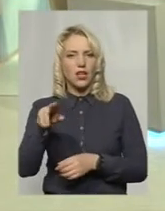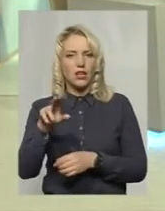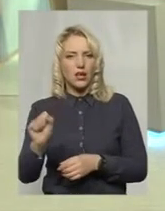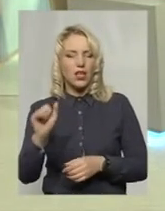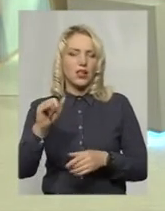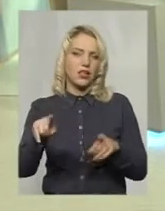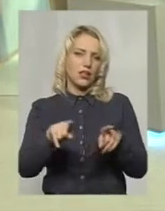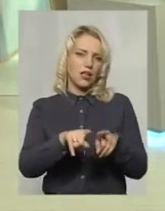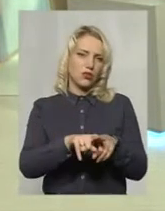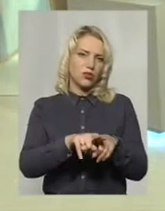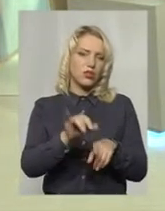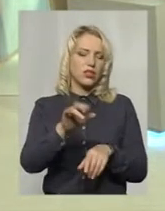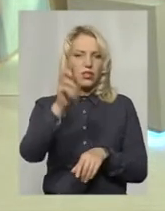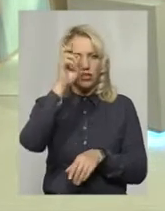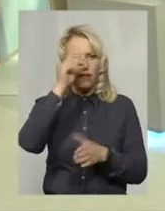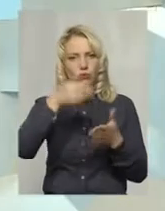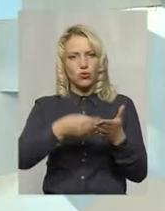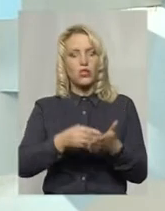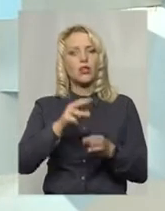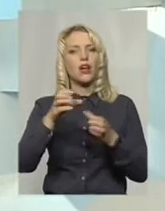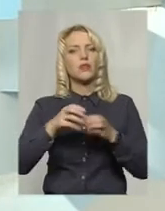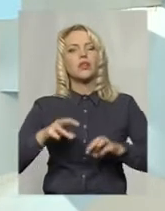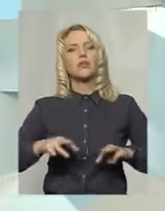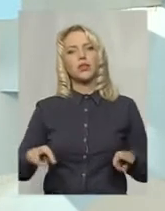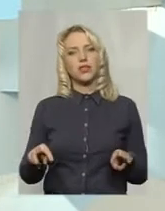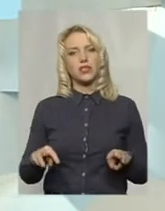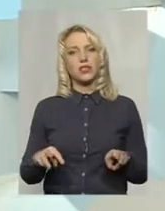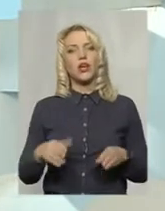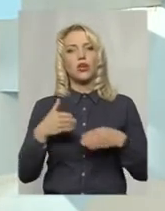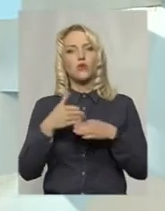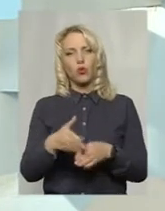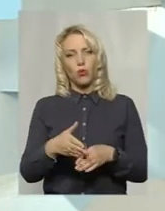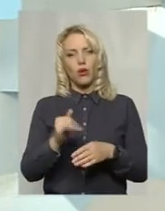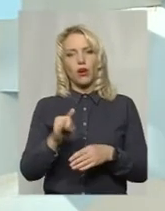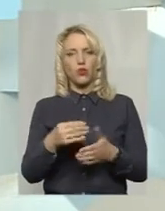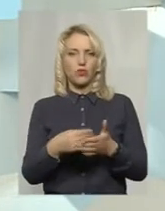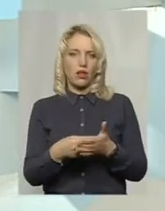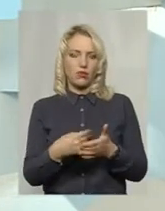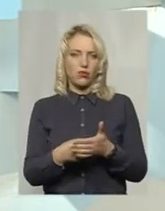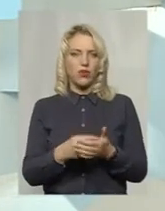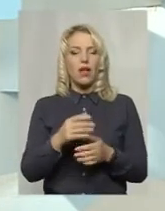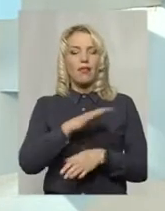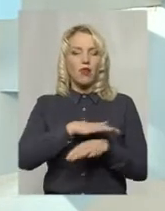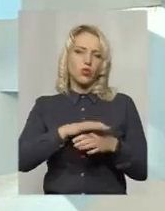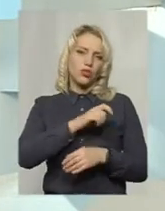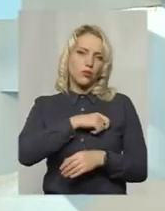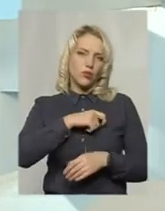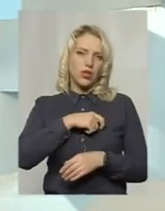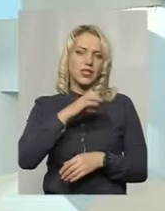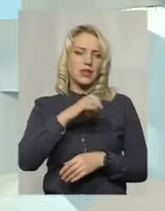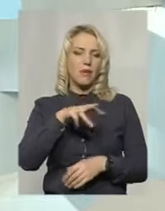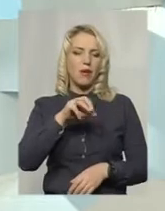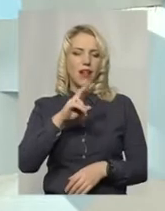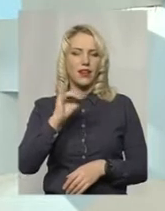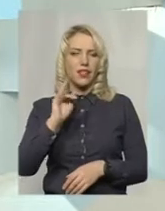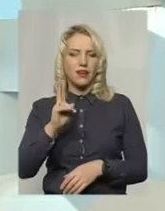так і державний бюджет, кабінет міністрів, власне, допомагають фінансами. Народні депутати, Сергій Іванович Мельник, який